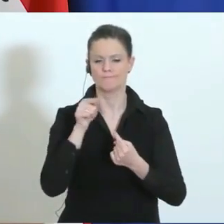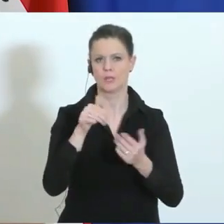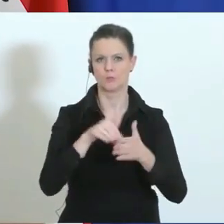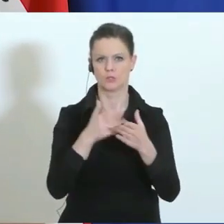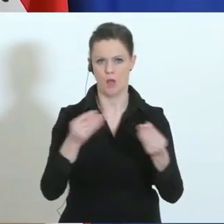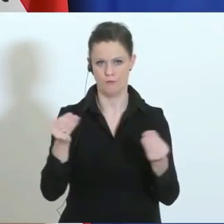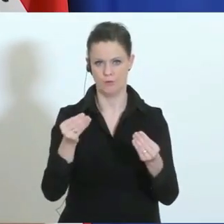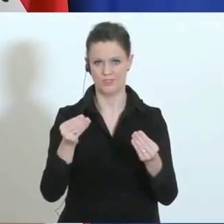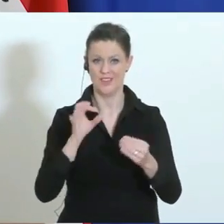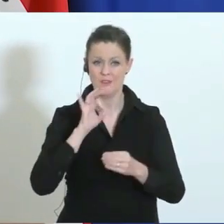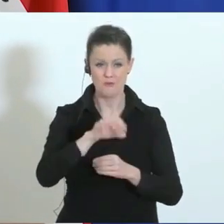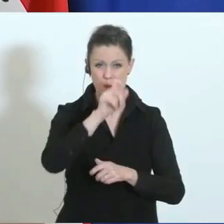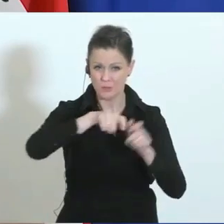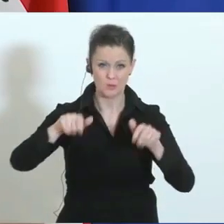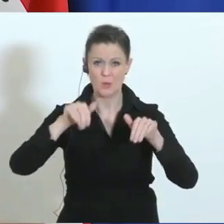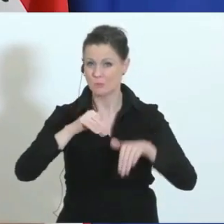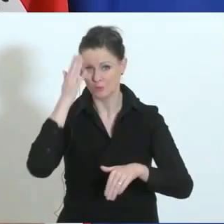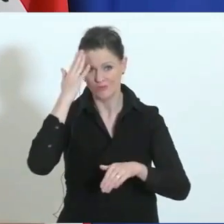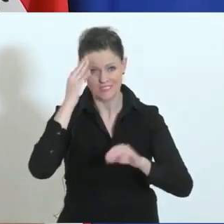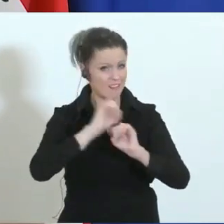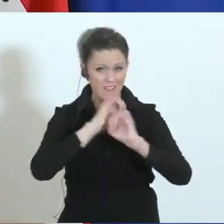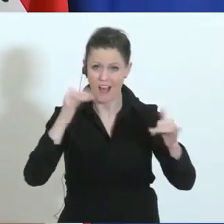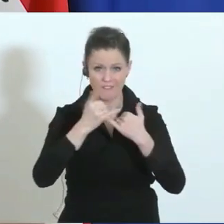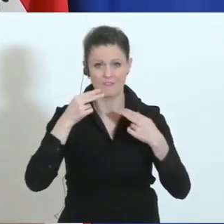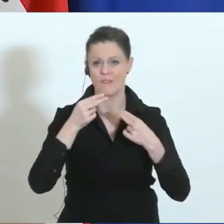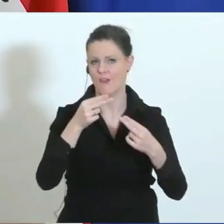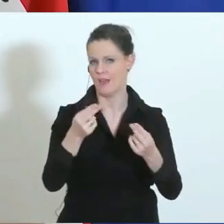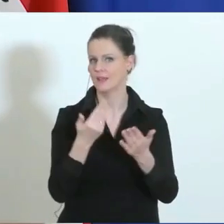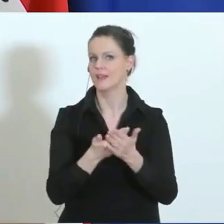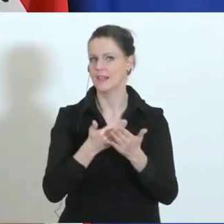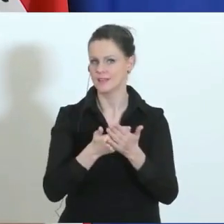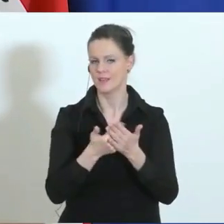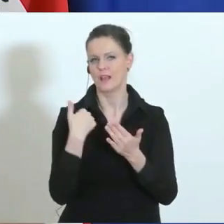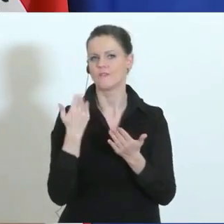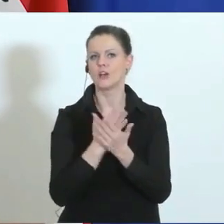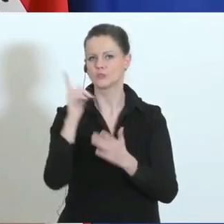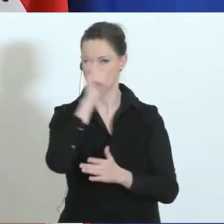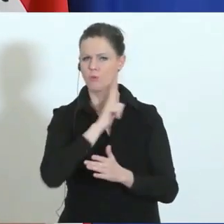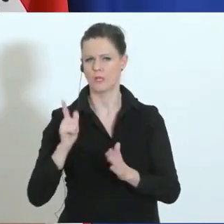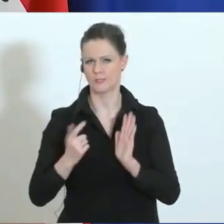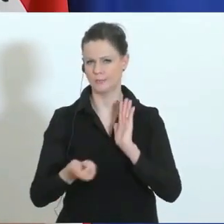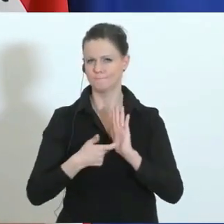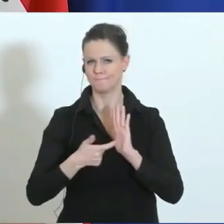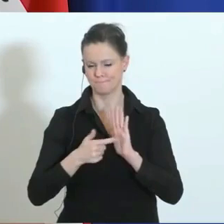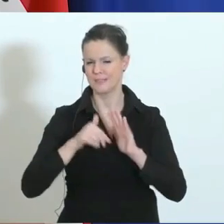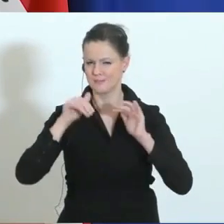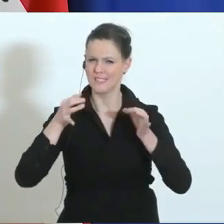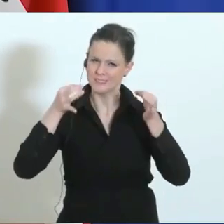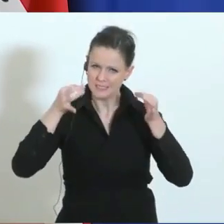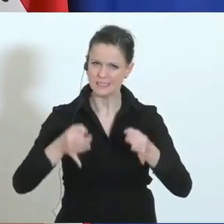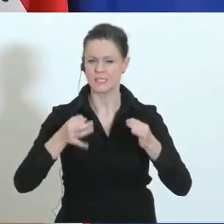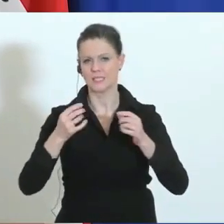Menschen, die dort sind, Klarheit geschaffen werden, wie es mit ihnen weitergeht. Also es war jetzt schon auch die Polizei gefordert, in gewissen Situationen auch zu